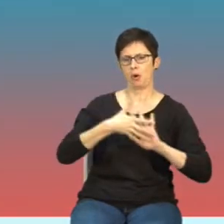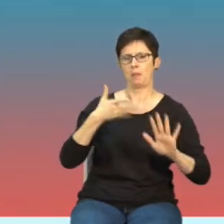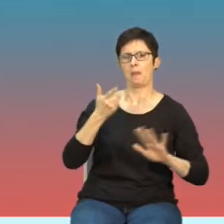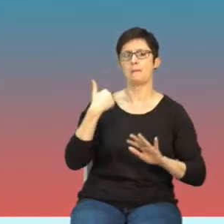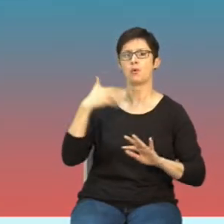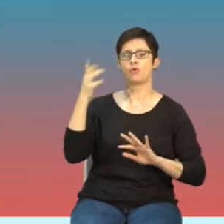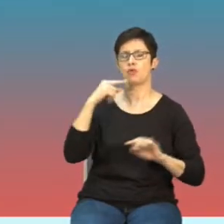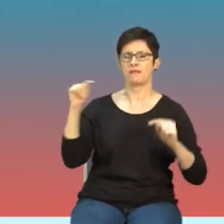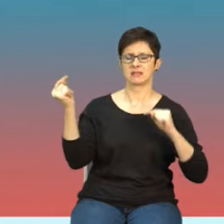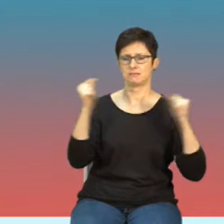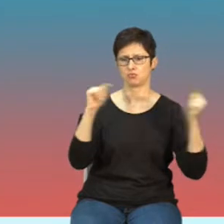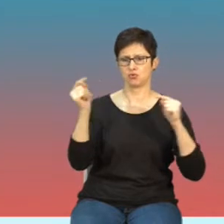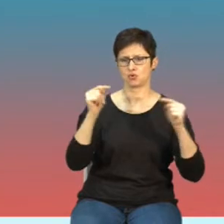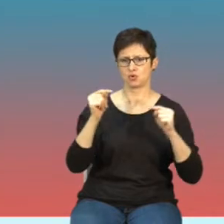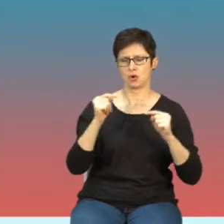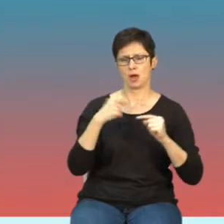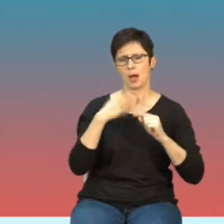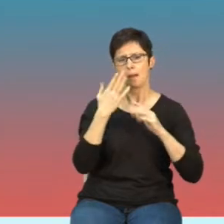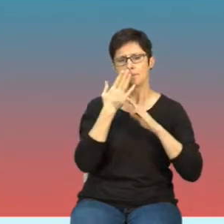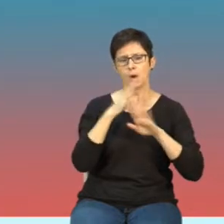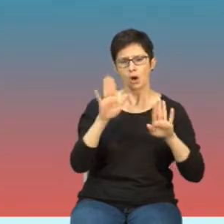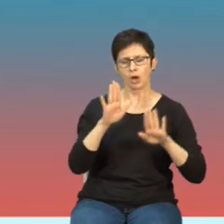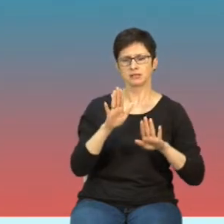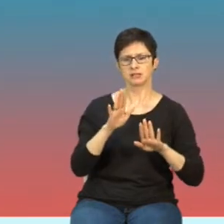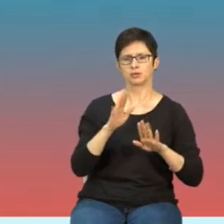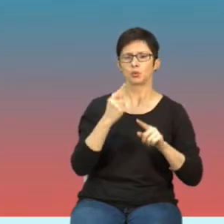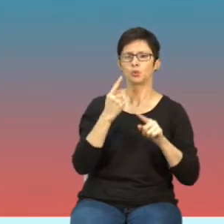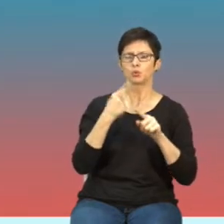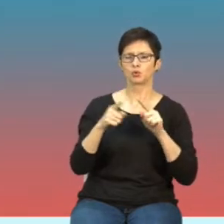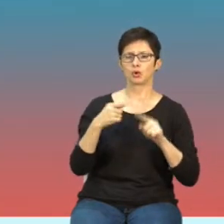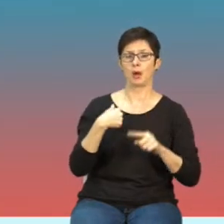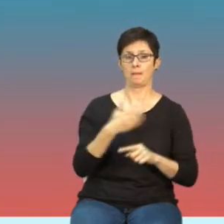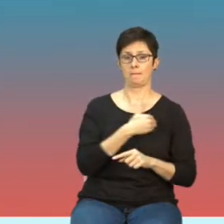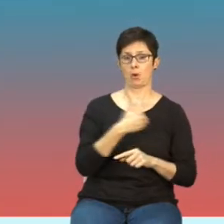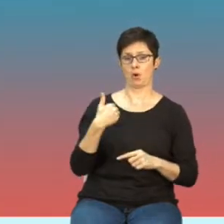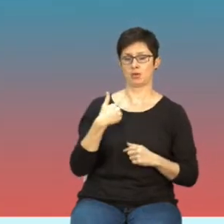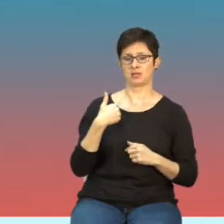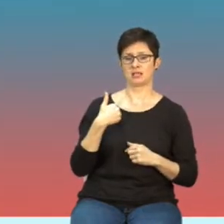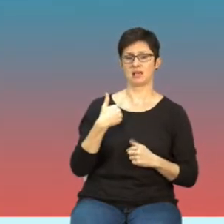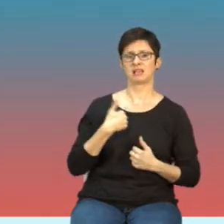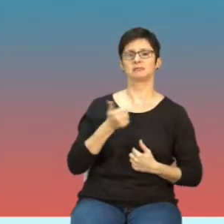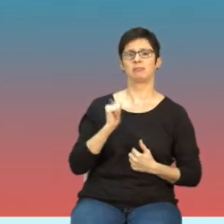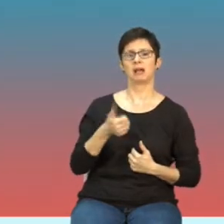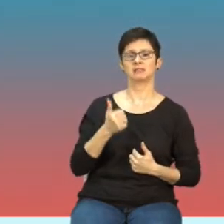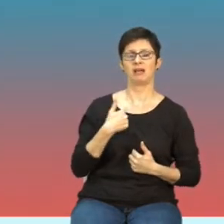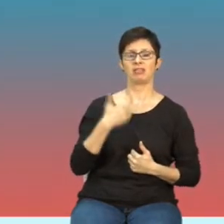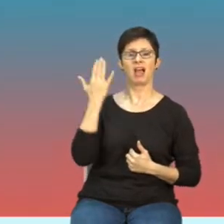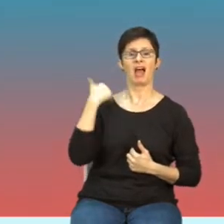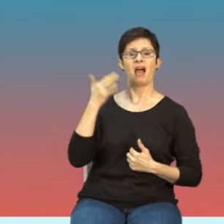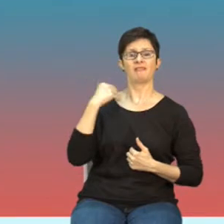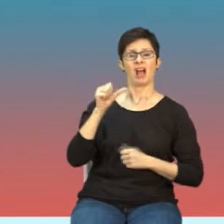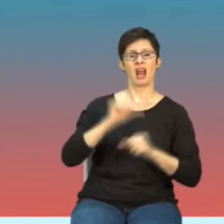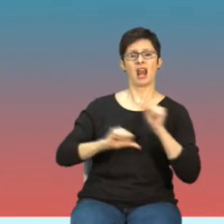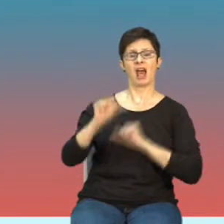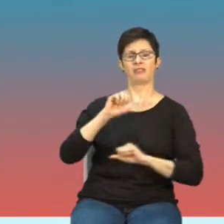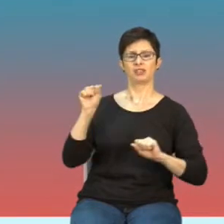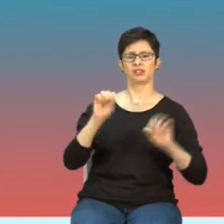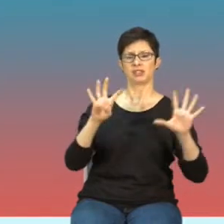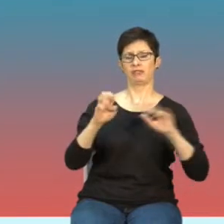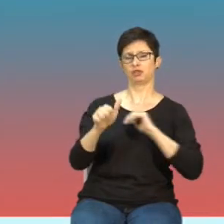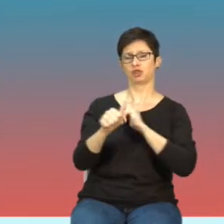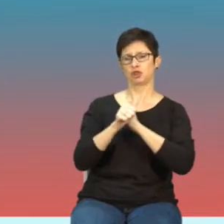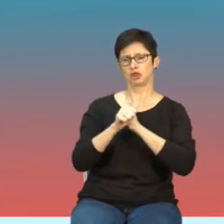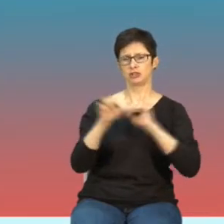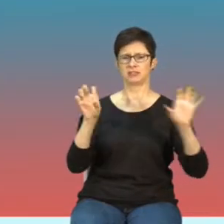przedstawić króciutko stanowisko polskich specjalistów z owego okresu, z tych lat 60-tych,